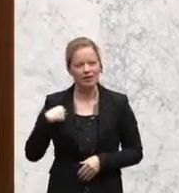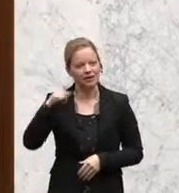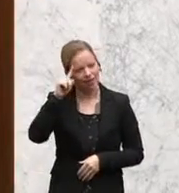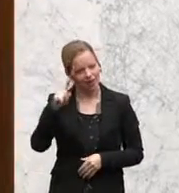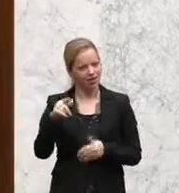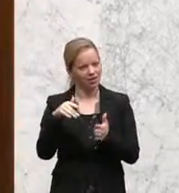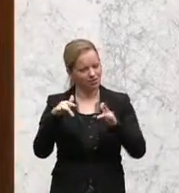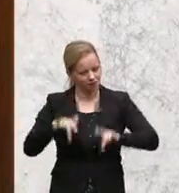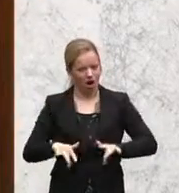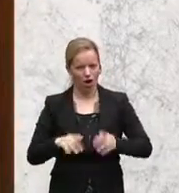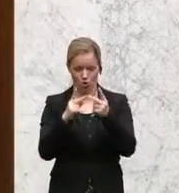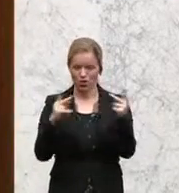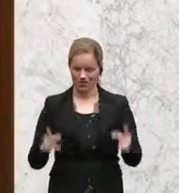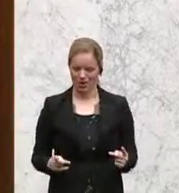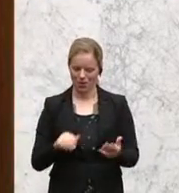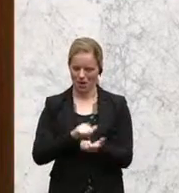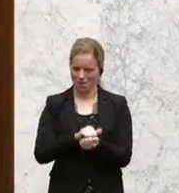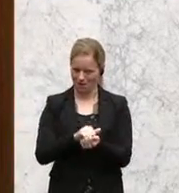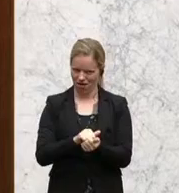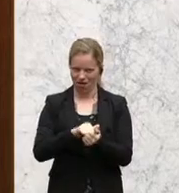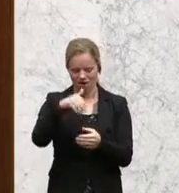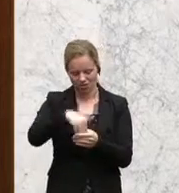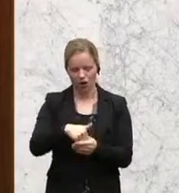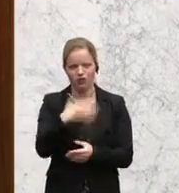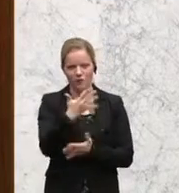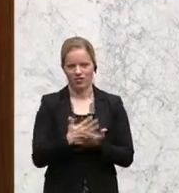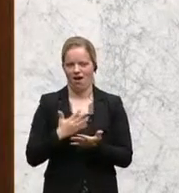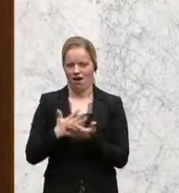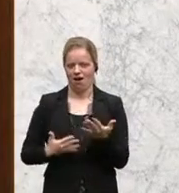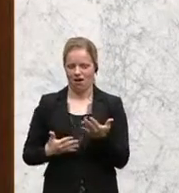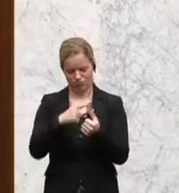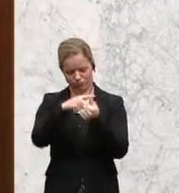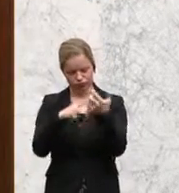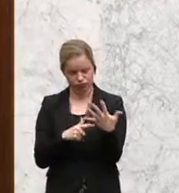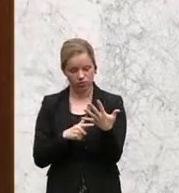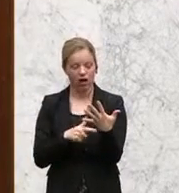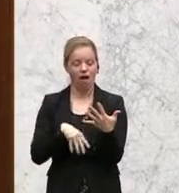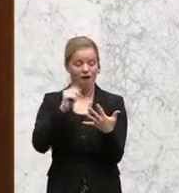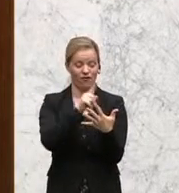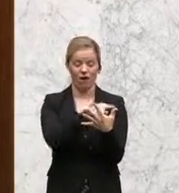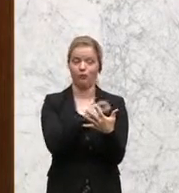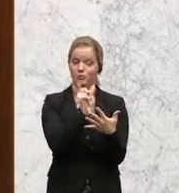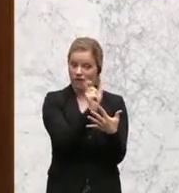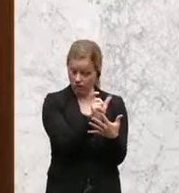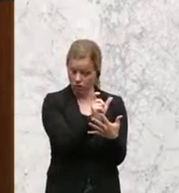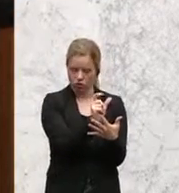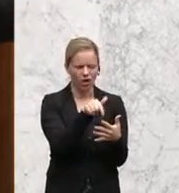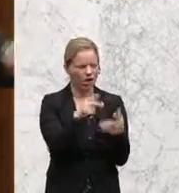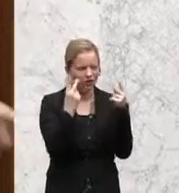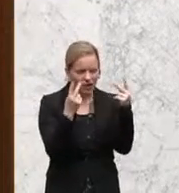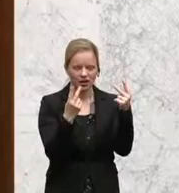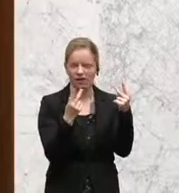Konzeptpapier, das ganz wesentlich mit der Prävention beginnt, und dort geht es darum, dass auch die Ministerien,